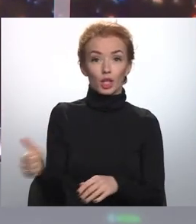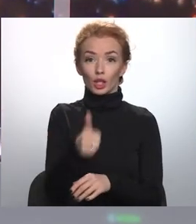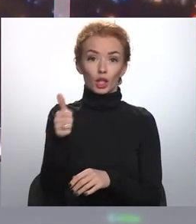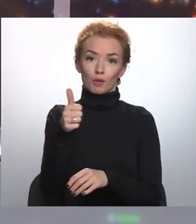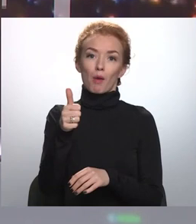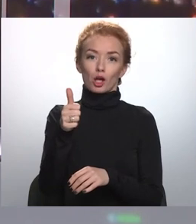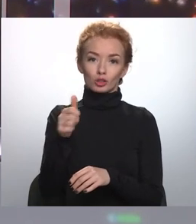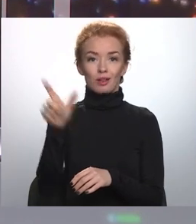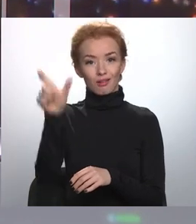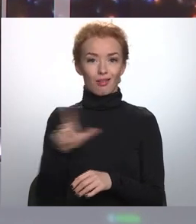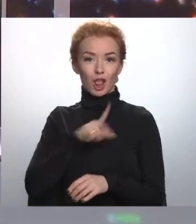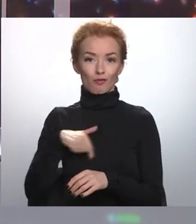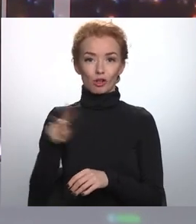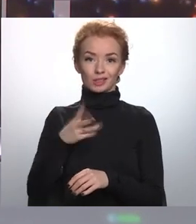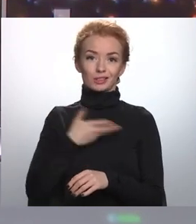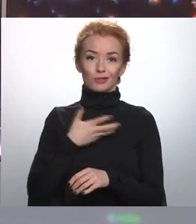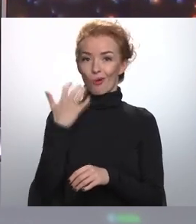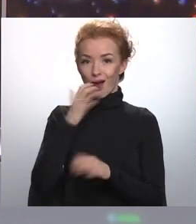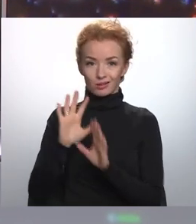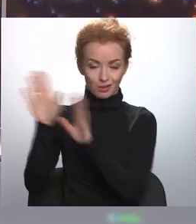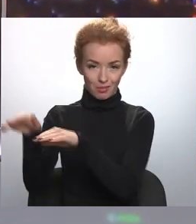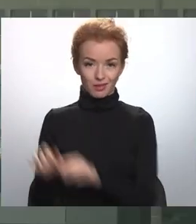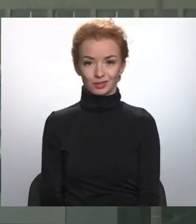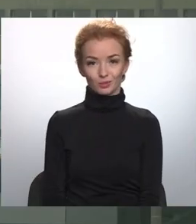diesporu stautiešus. par to turpina Madara Līcīte.